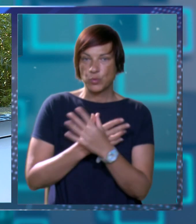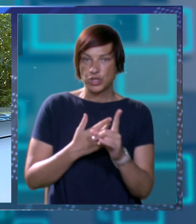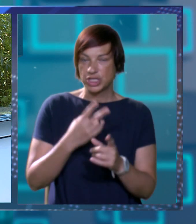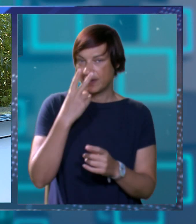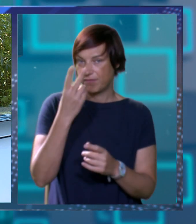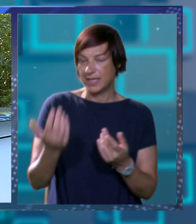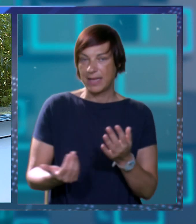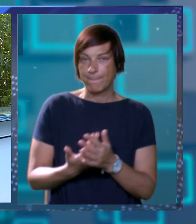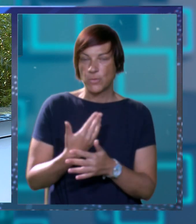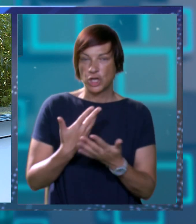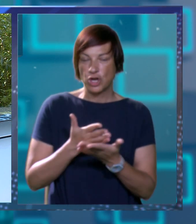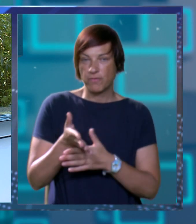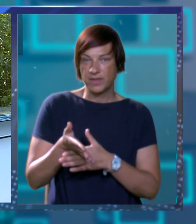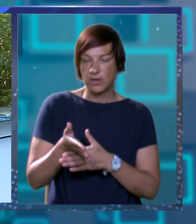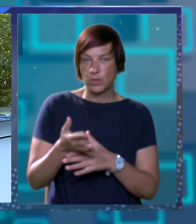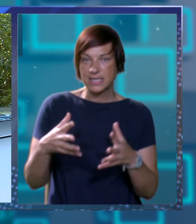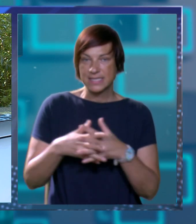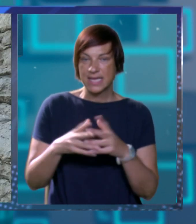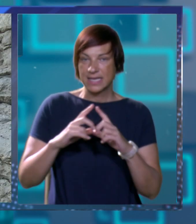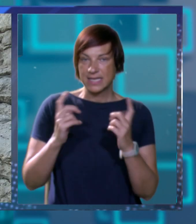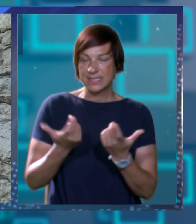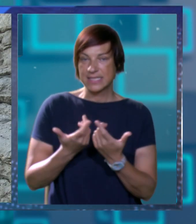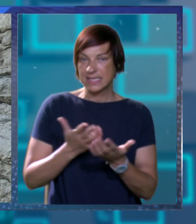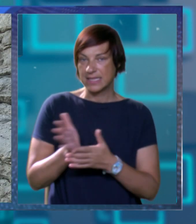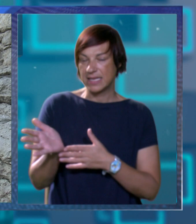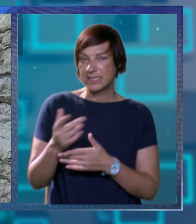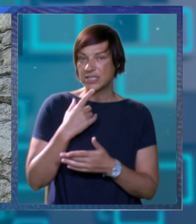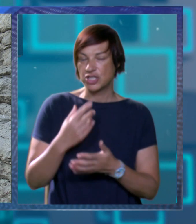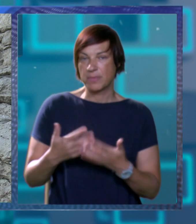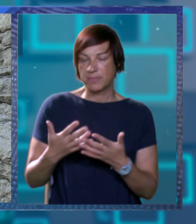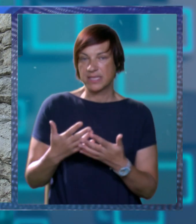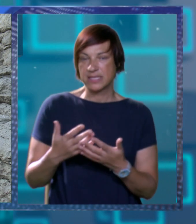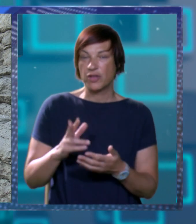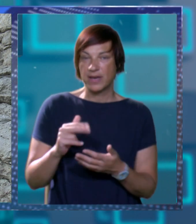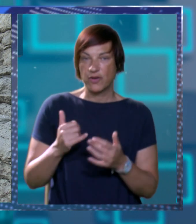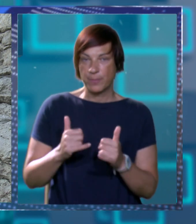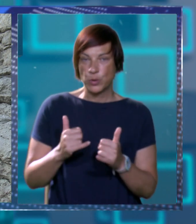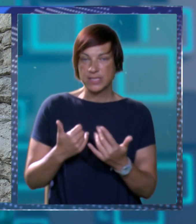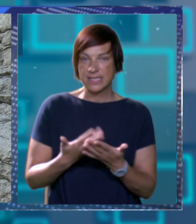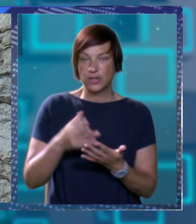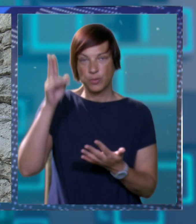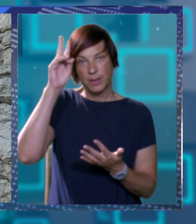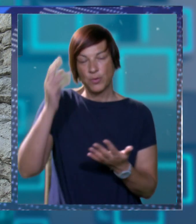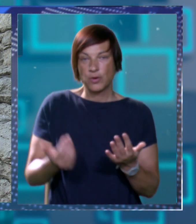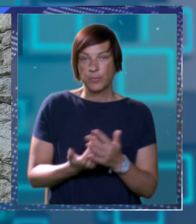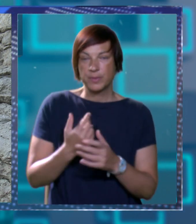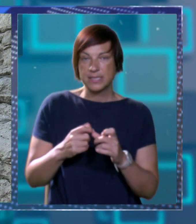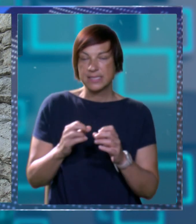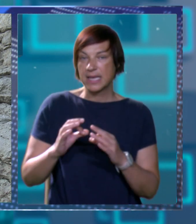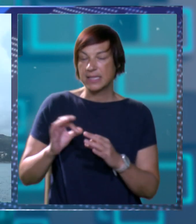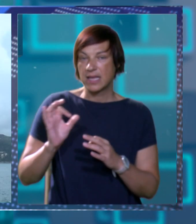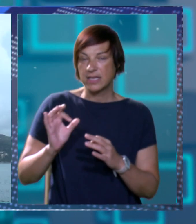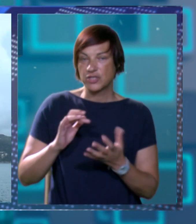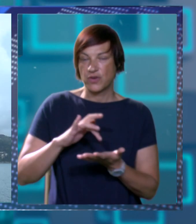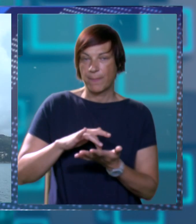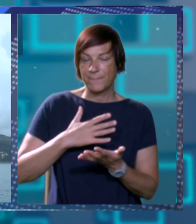vidimo novi ulaz na gradske zidine izlaz što bi rasteretili ove postojeće i tu bi mogo biti novi sanitarni čov